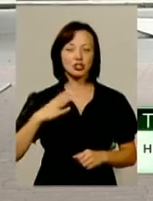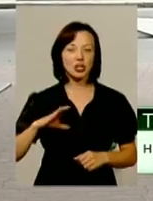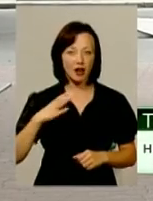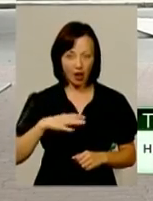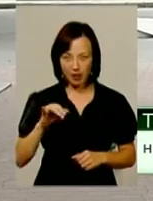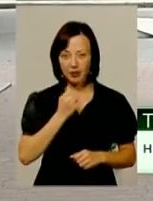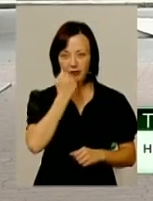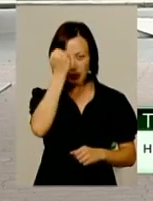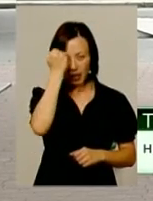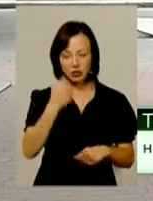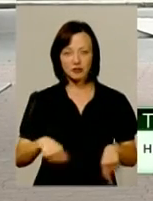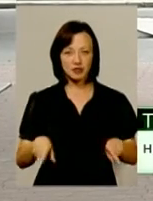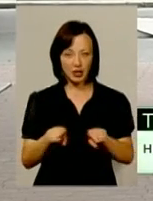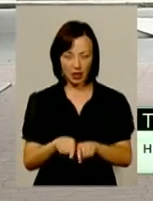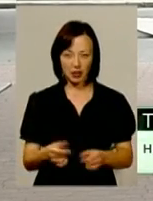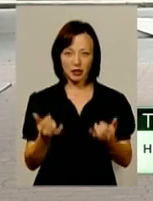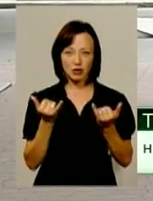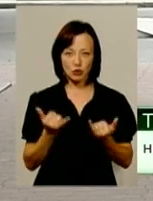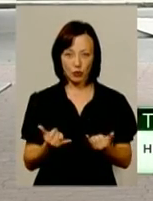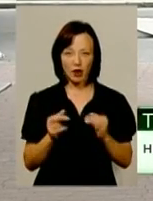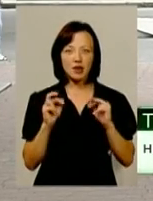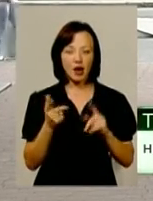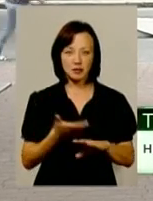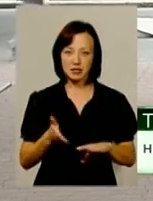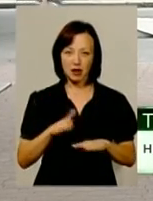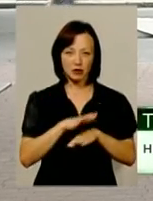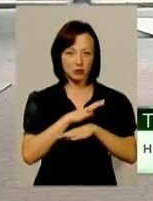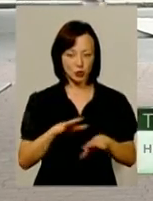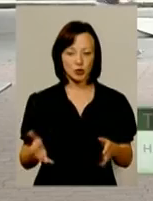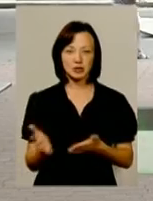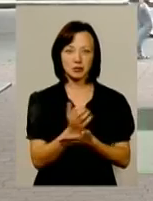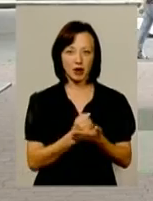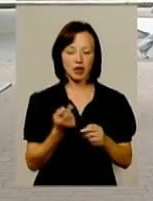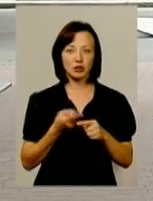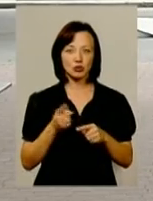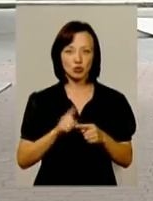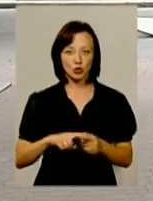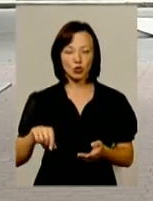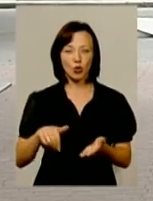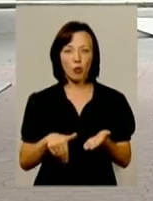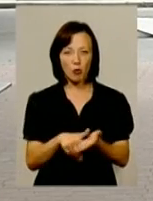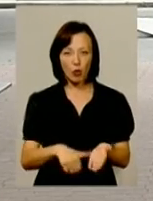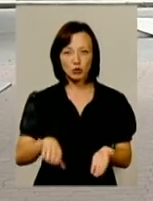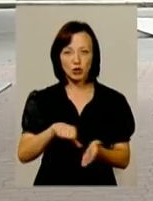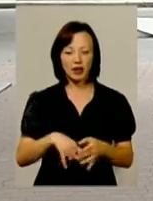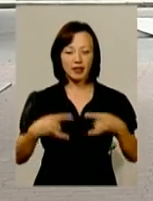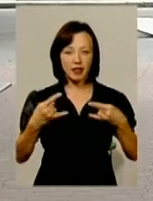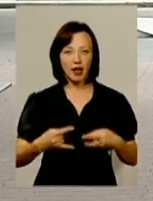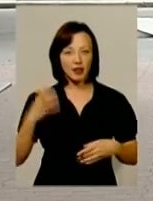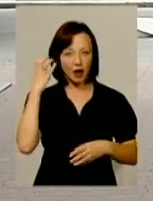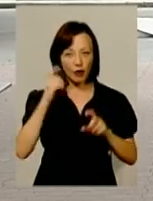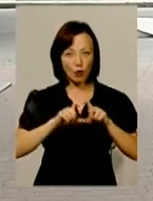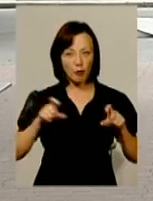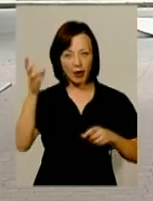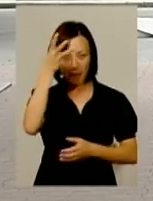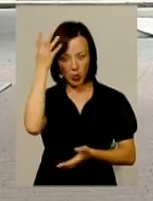що все-таки на сьогодні, як би складно не було, ми зібрали цю допомогу за участі телерадіокомпанії «Поділля